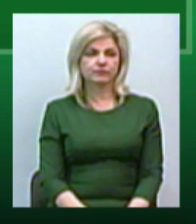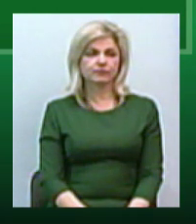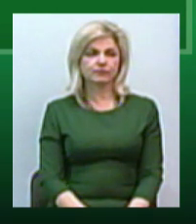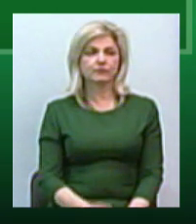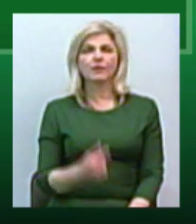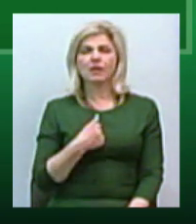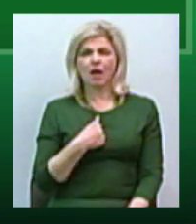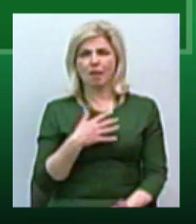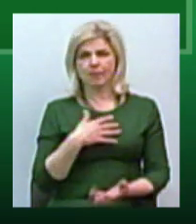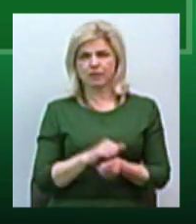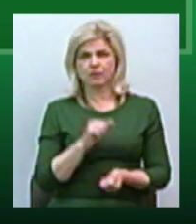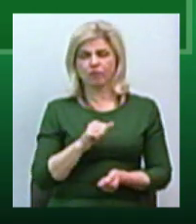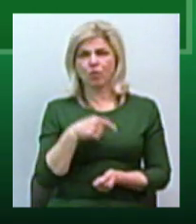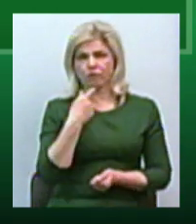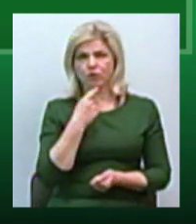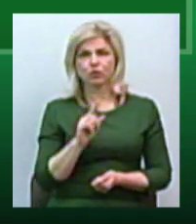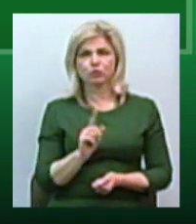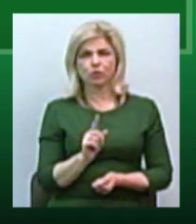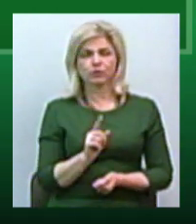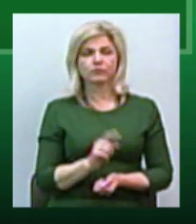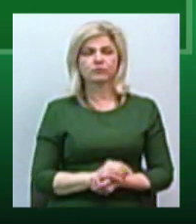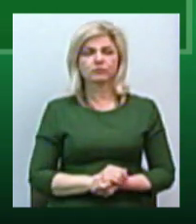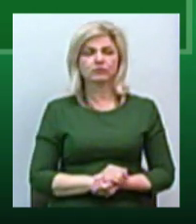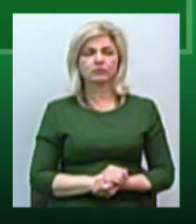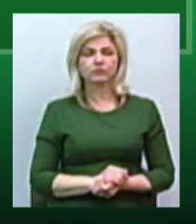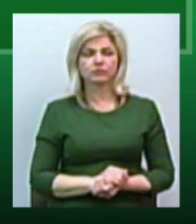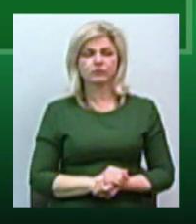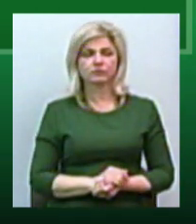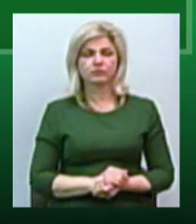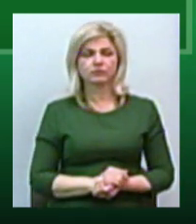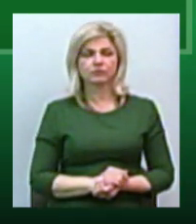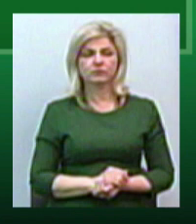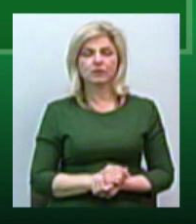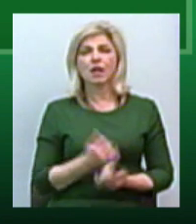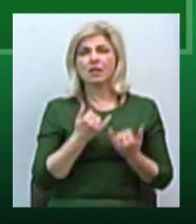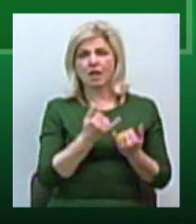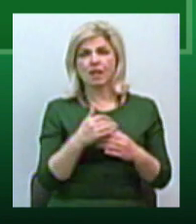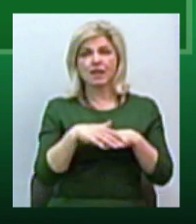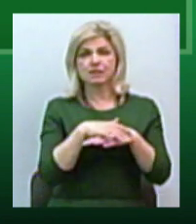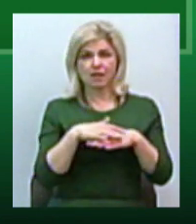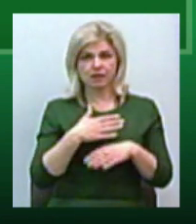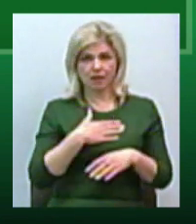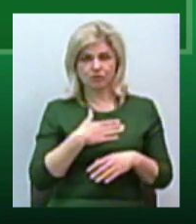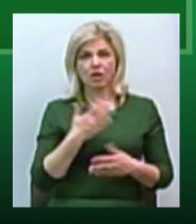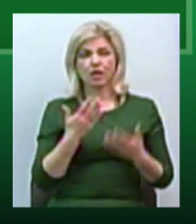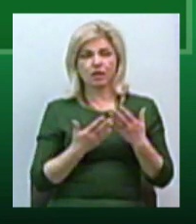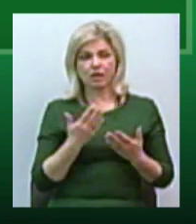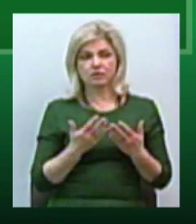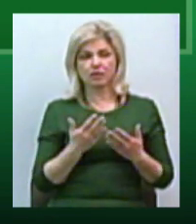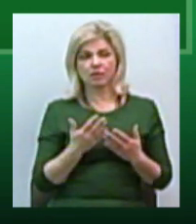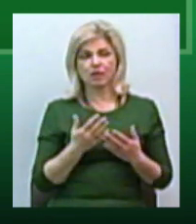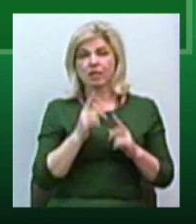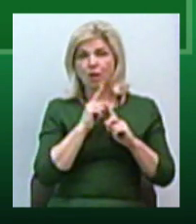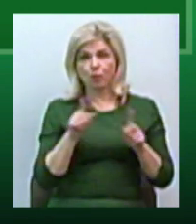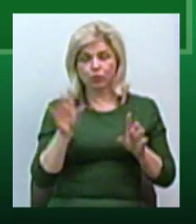Я принципово говорю за те, що для населення нашого, якщо у разі сигналу даного не